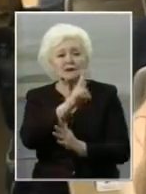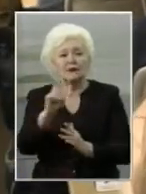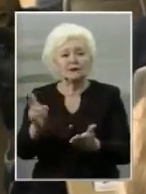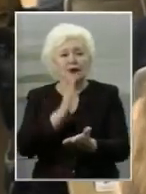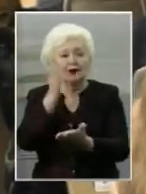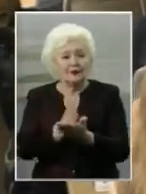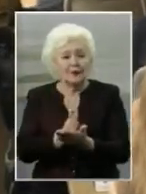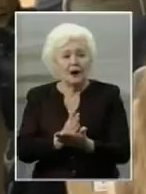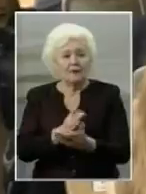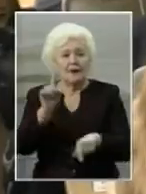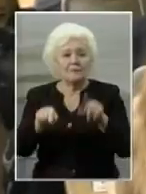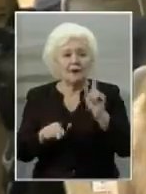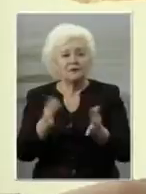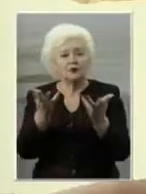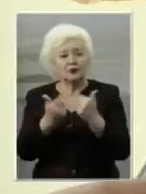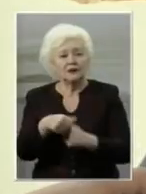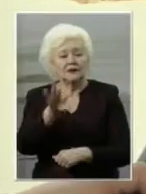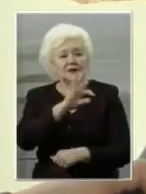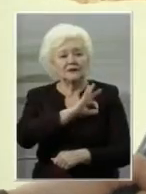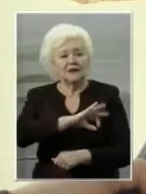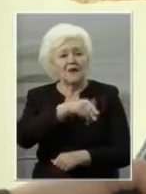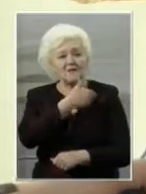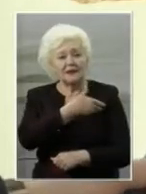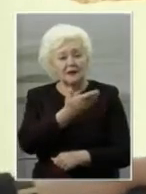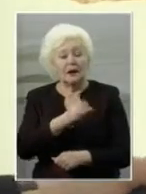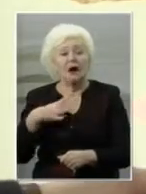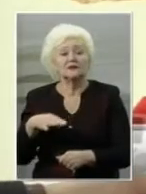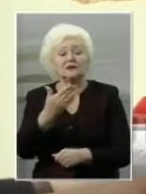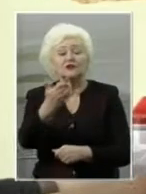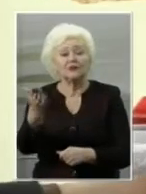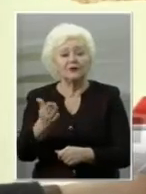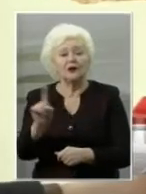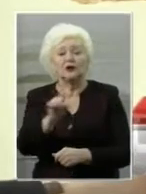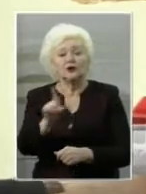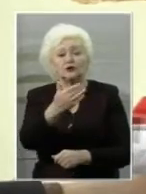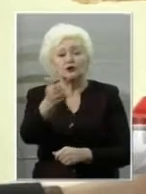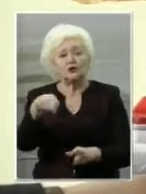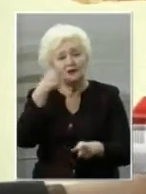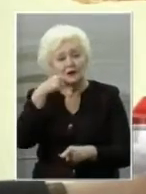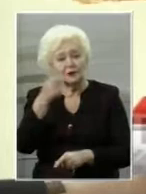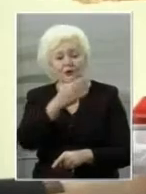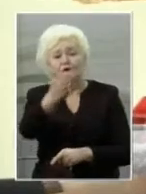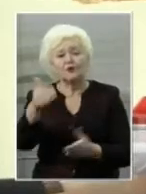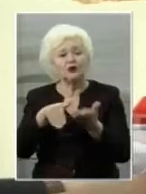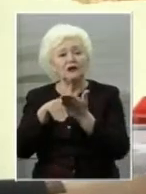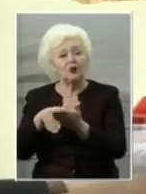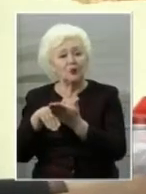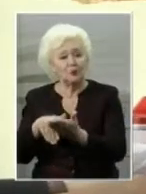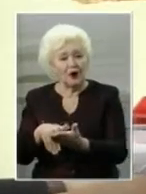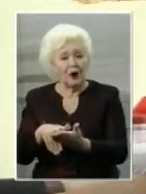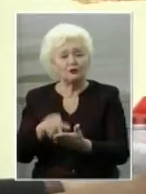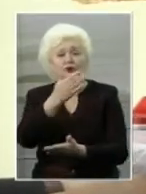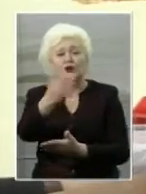має певну кількість вітамінів. А для чого вони при школі? Щоб їх їсти. Вони допомагають,